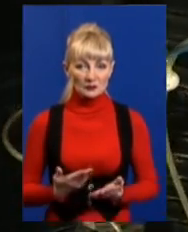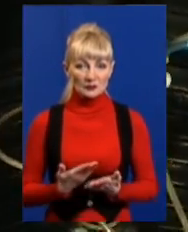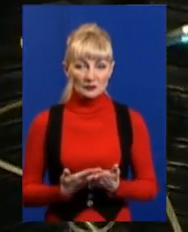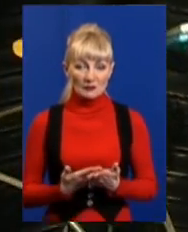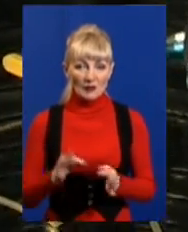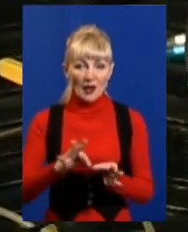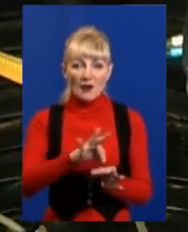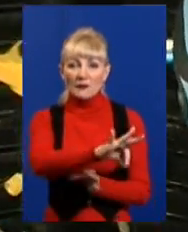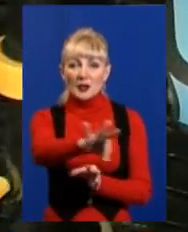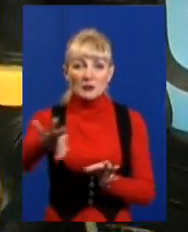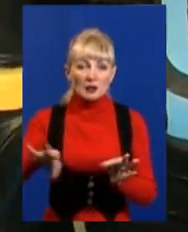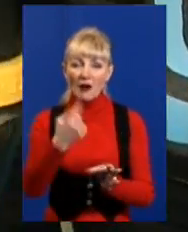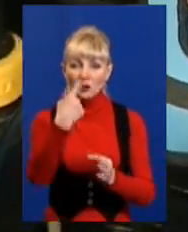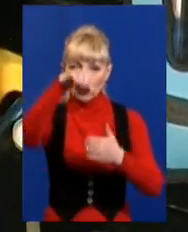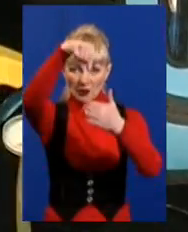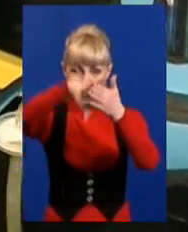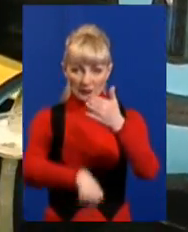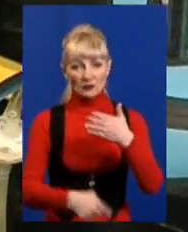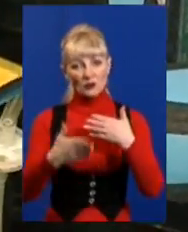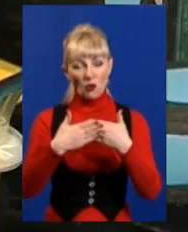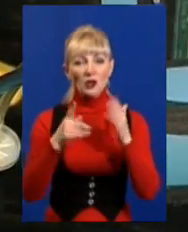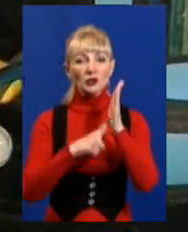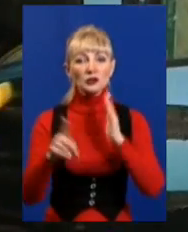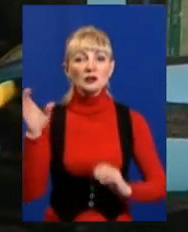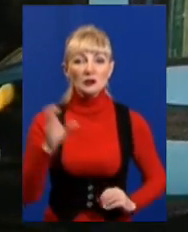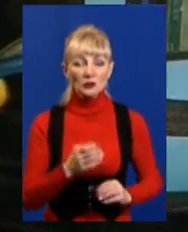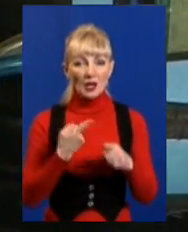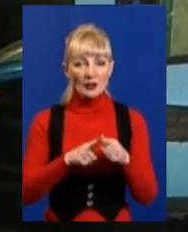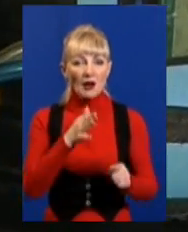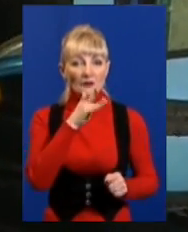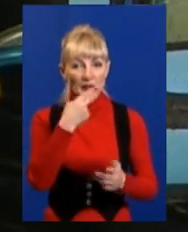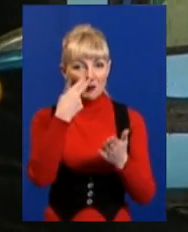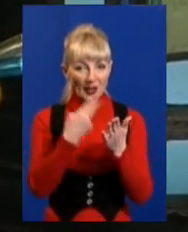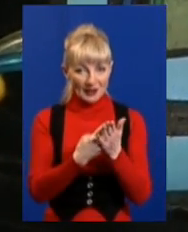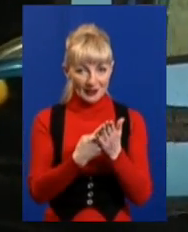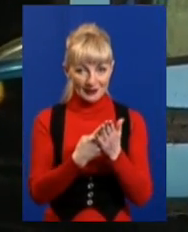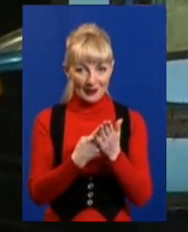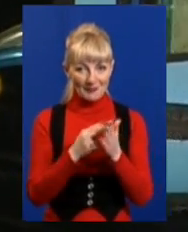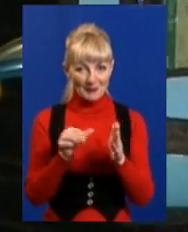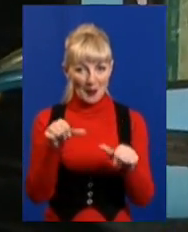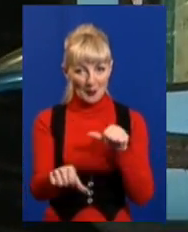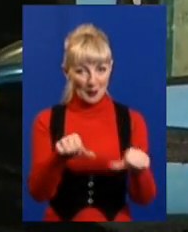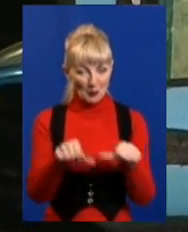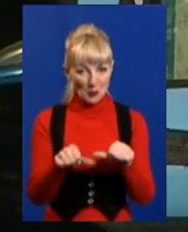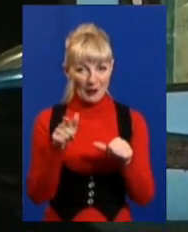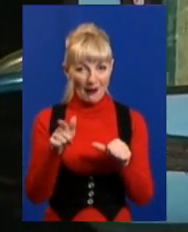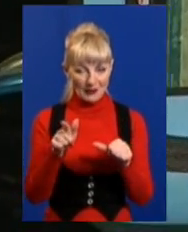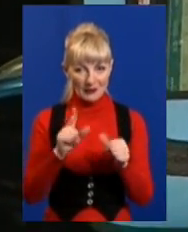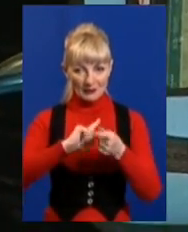Вимірювання однієї свердловини триває близько 60 секунд. За цей час показники приладу встигають стабілізуватись.